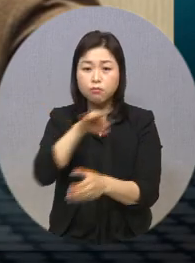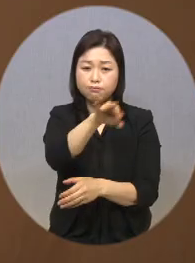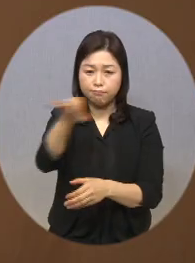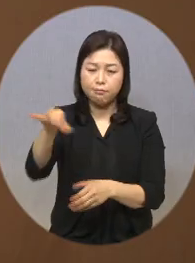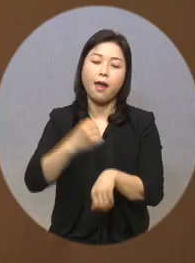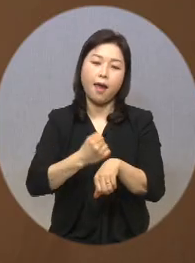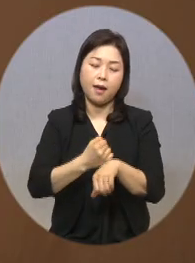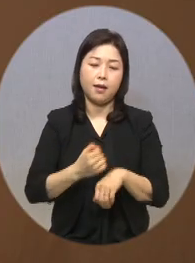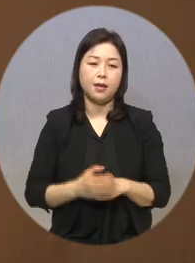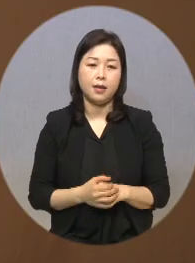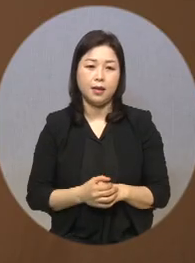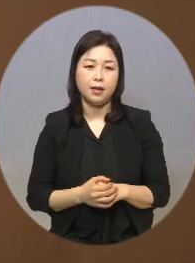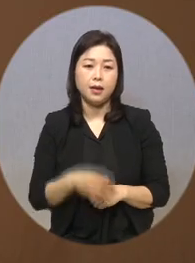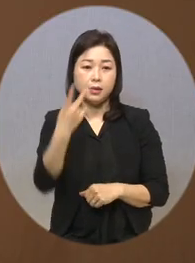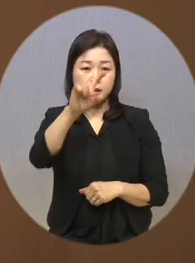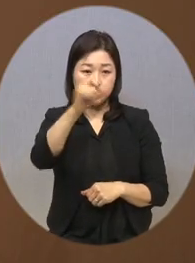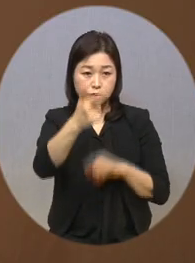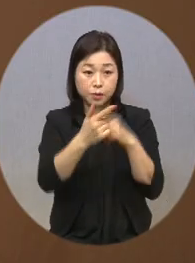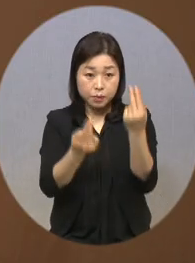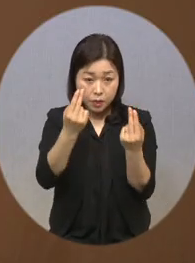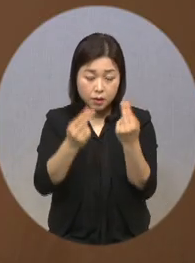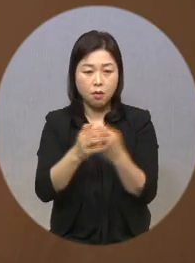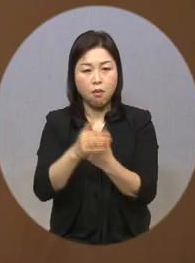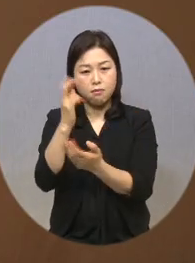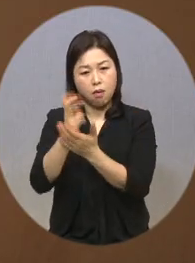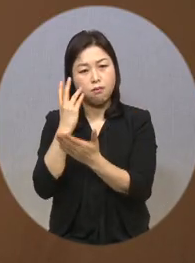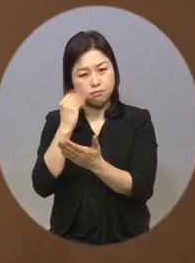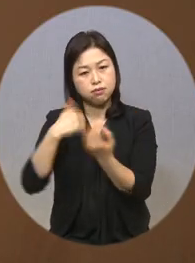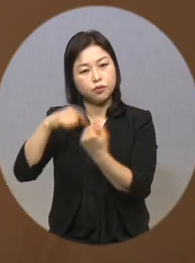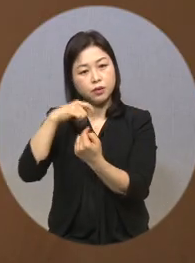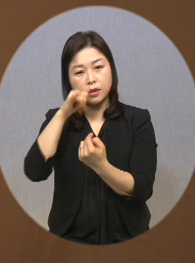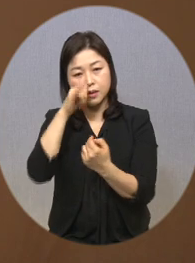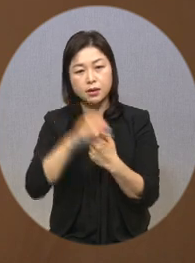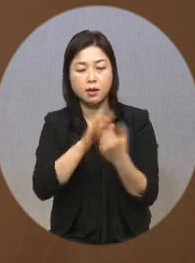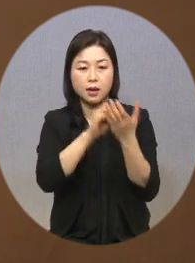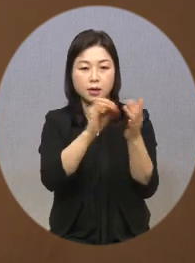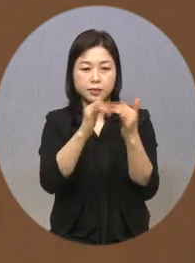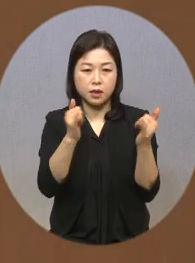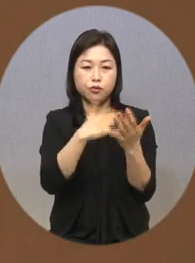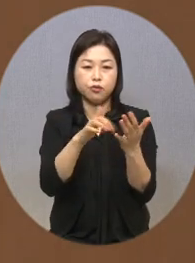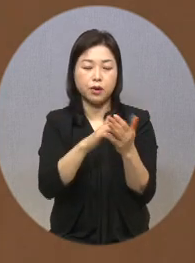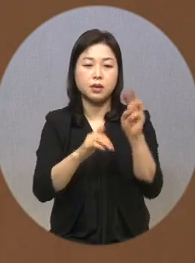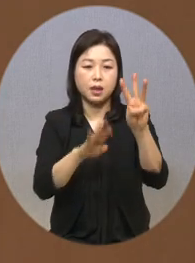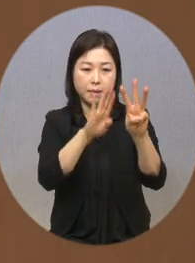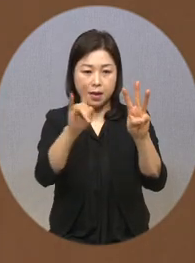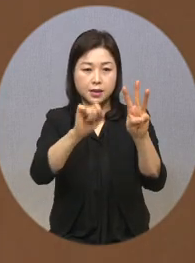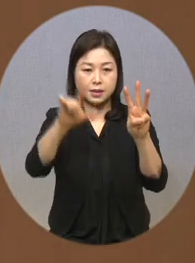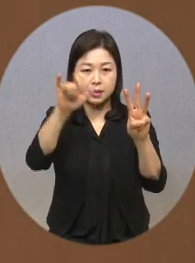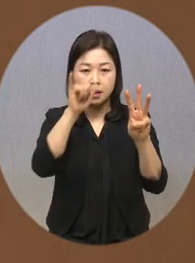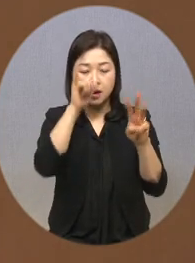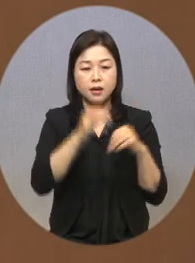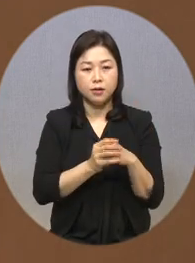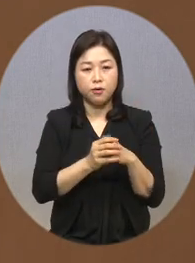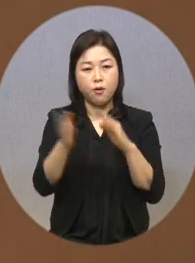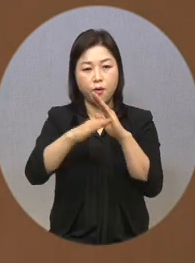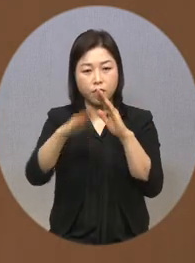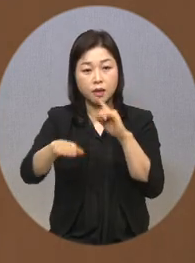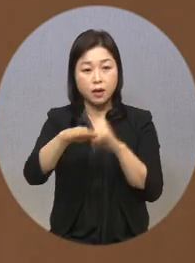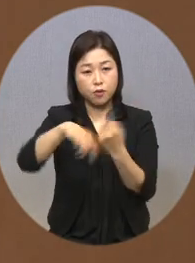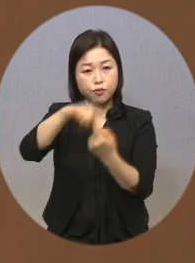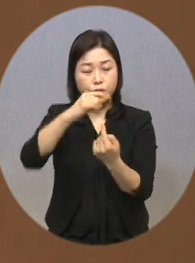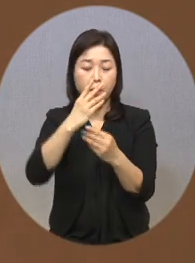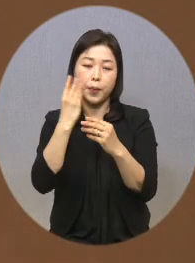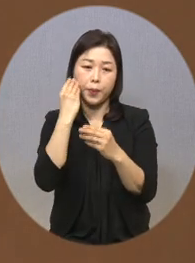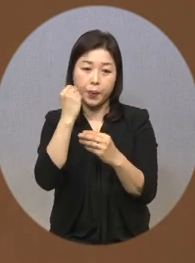아니에요. 2016년도에 비해 제도가 안정화되면서 가입자가 3배 증가했으며 공단의 안정화된 연금 운용에